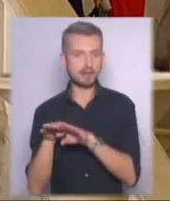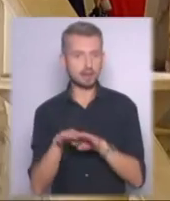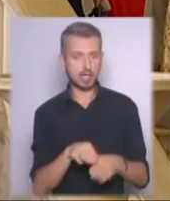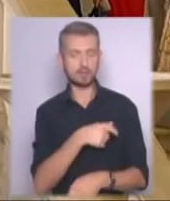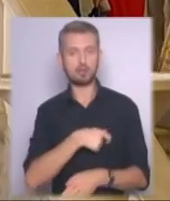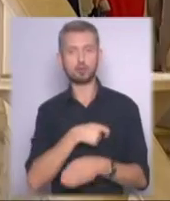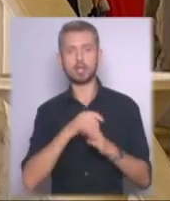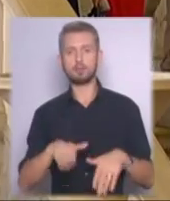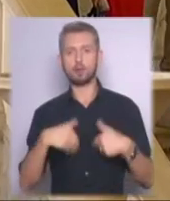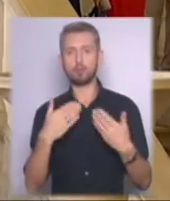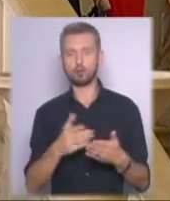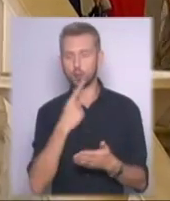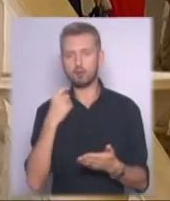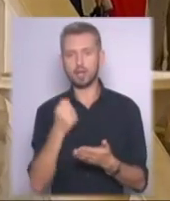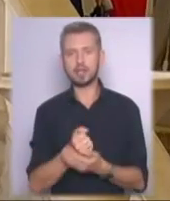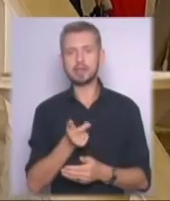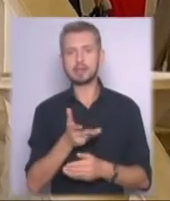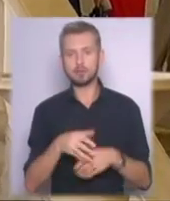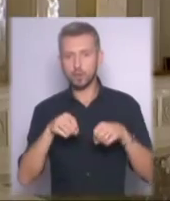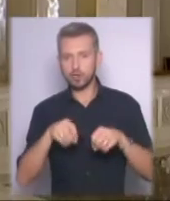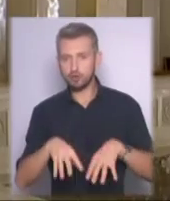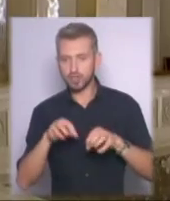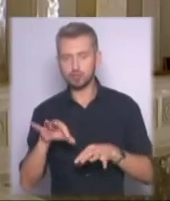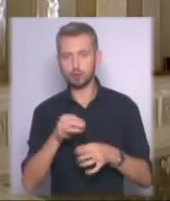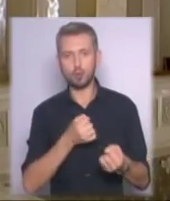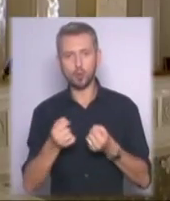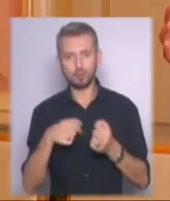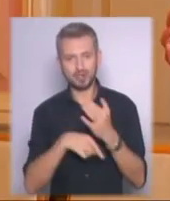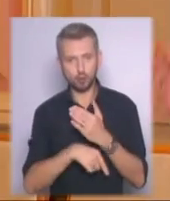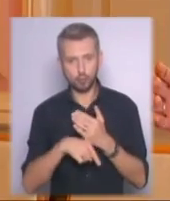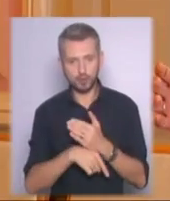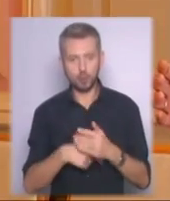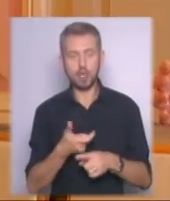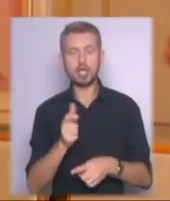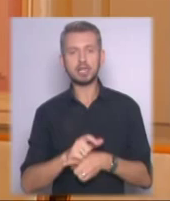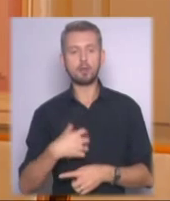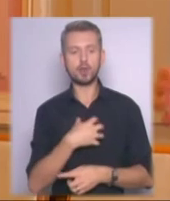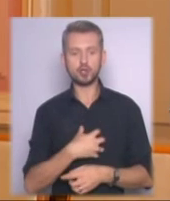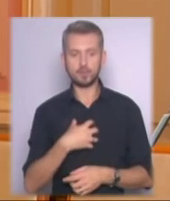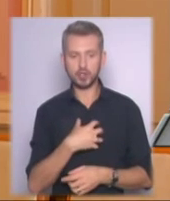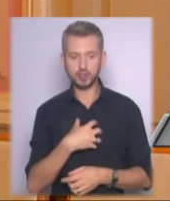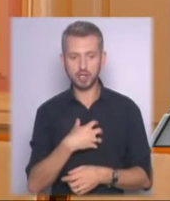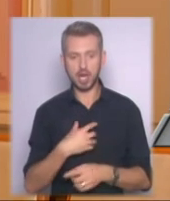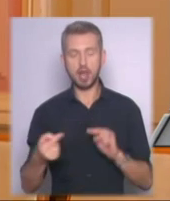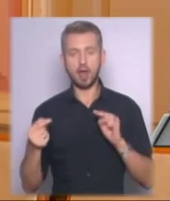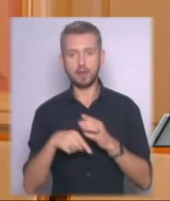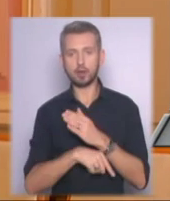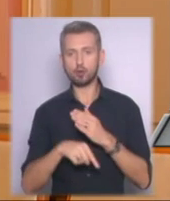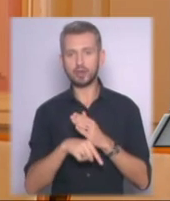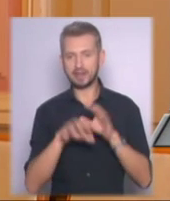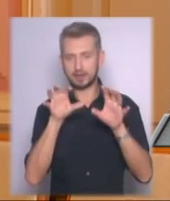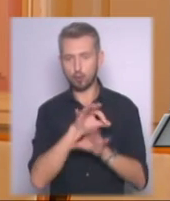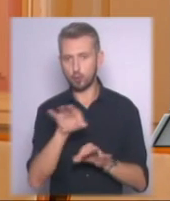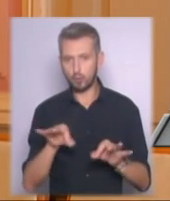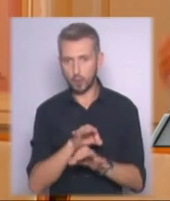депутатам пропонують ухвалити низку рішень щодо боротьби з корупцією. Найважливіші антикорупційні законопроекти,